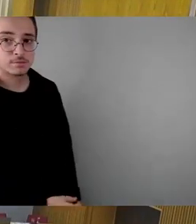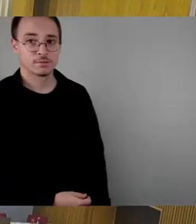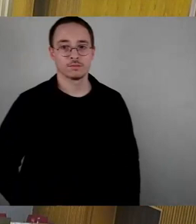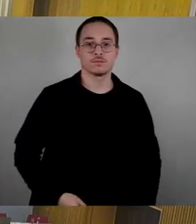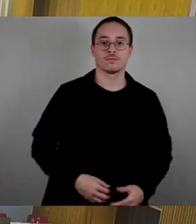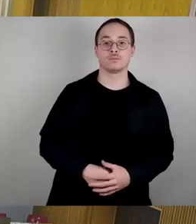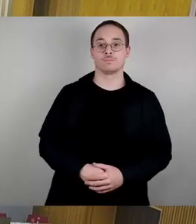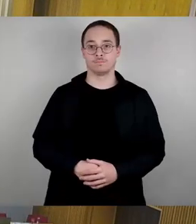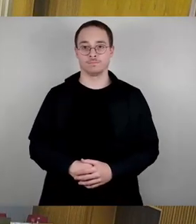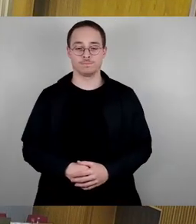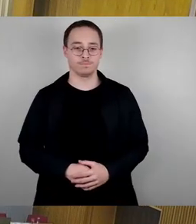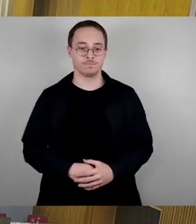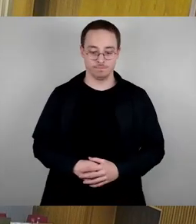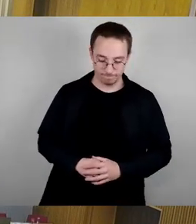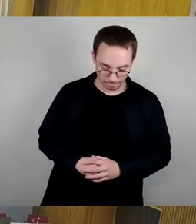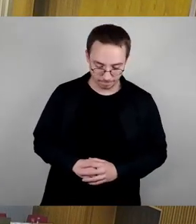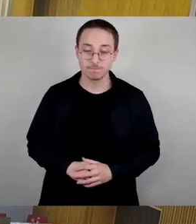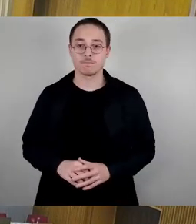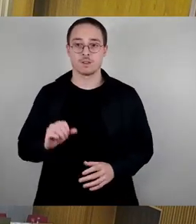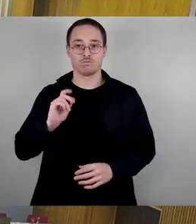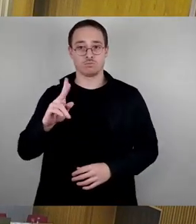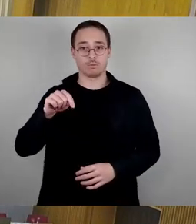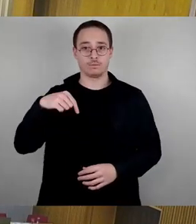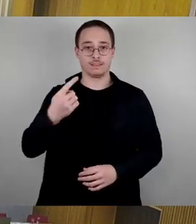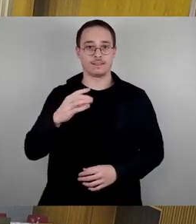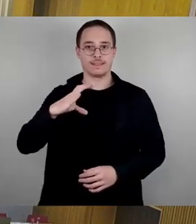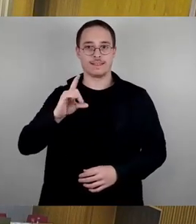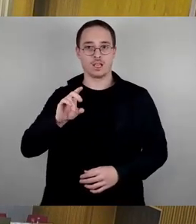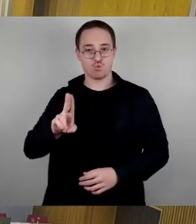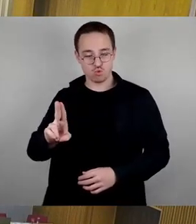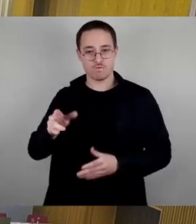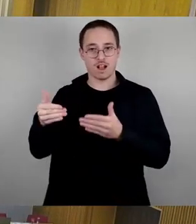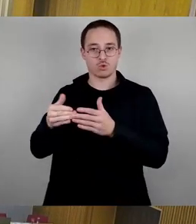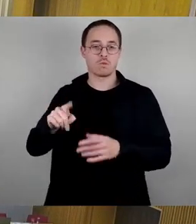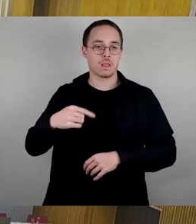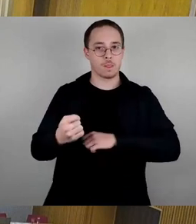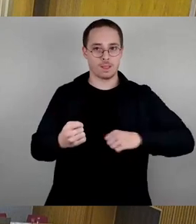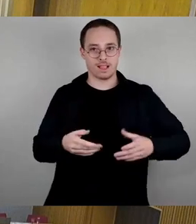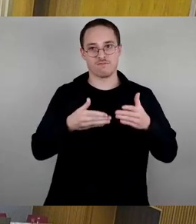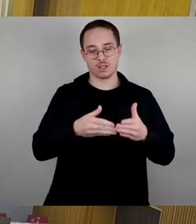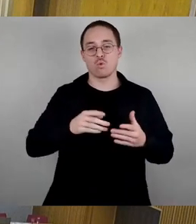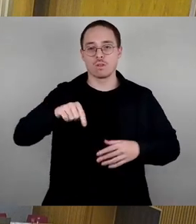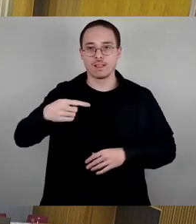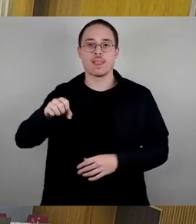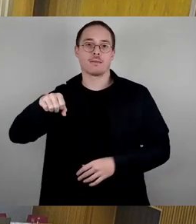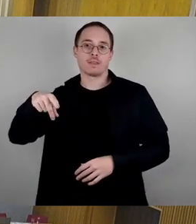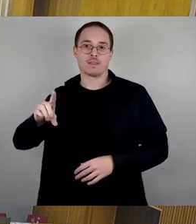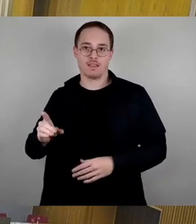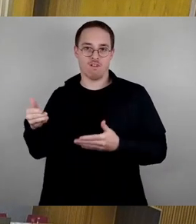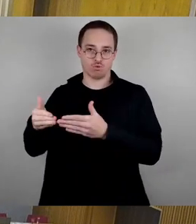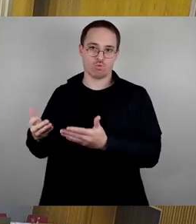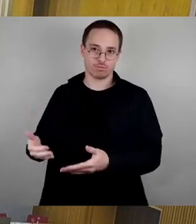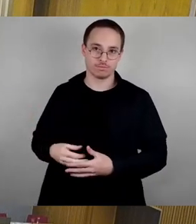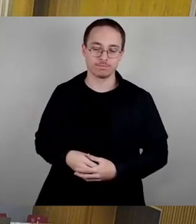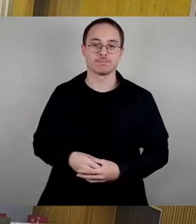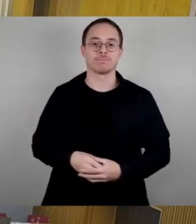würde ich nochmal die linke Fraktion fragen. Ansonsten würde Frau Holowenko für SPD-Fraktion weitermachen. Bitte schön. Sehr